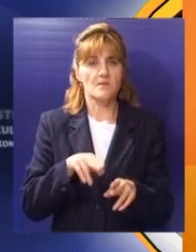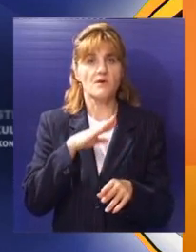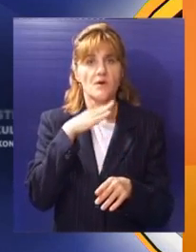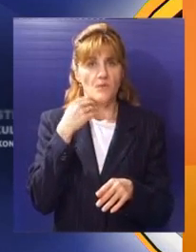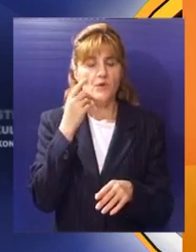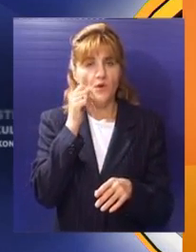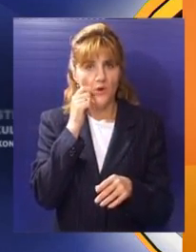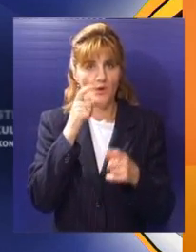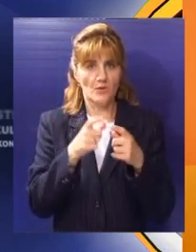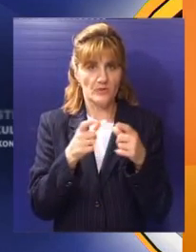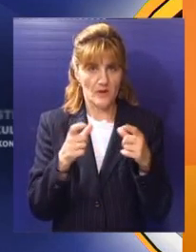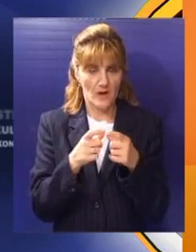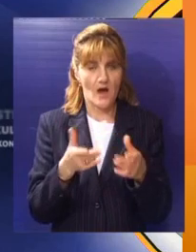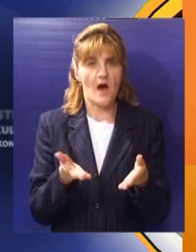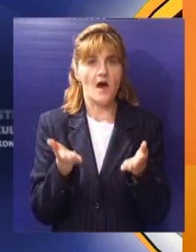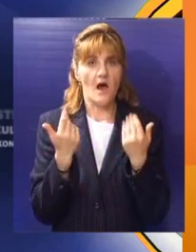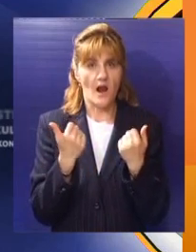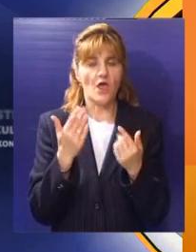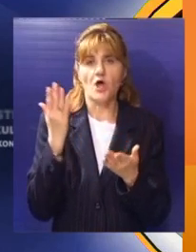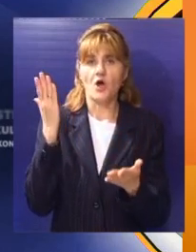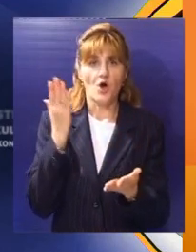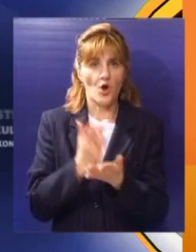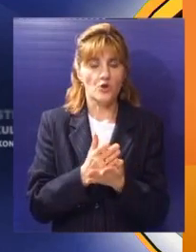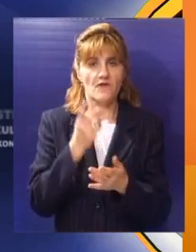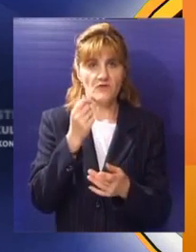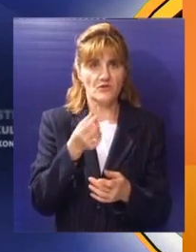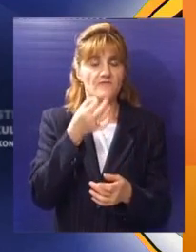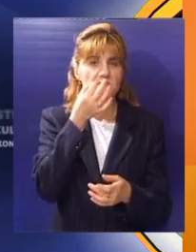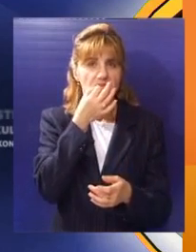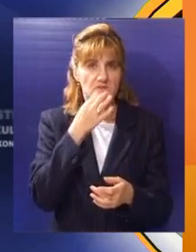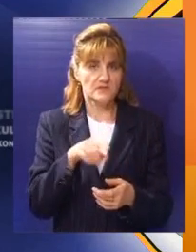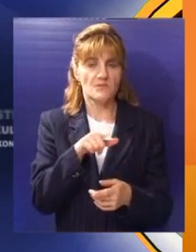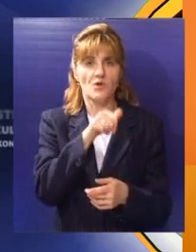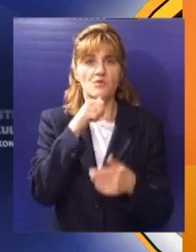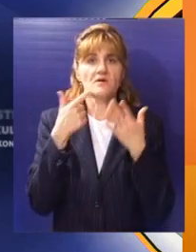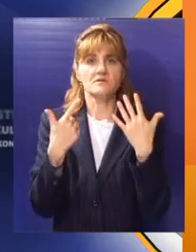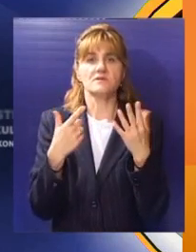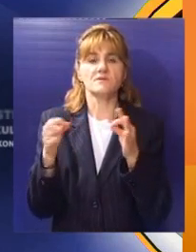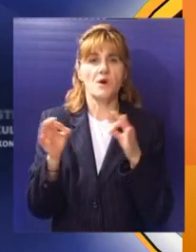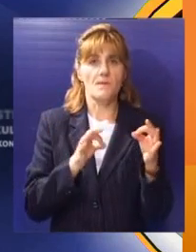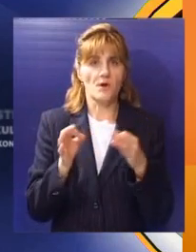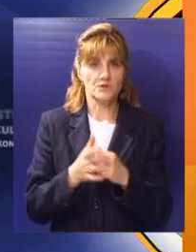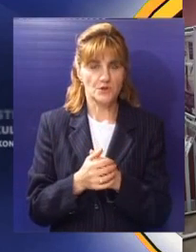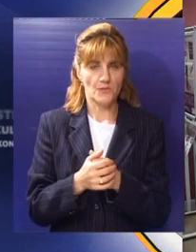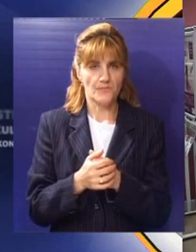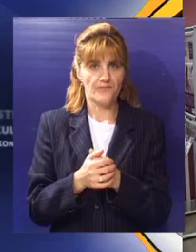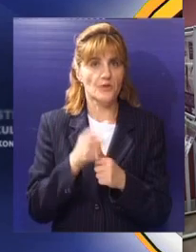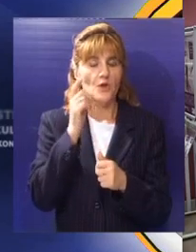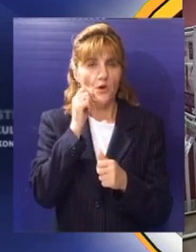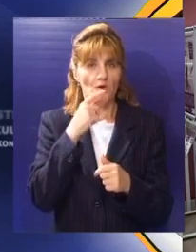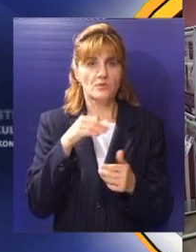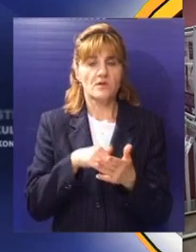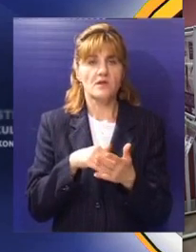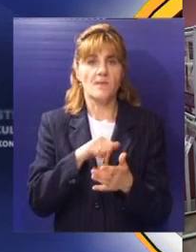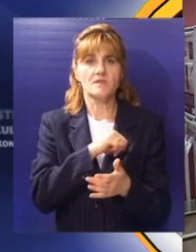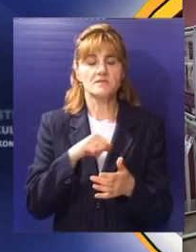sve više učešće platnih kartice u kupnom prometu, ali gotovina za sada zauzima čak za 70%. Građanima